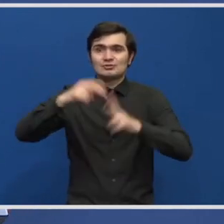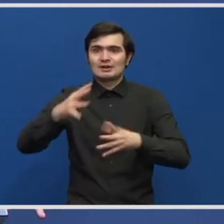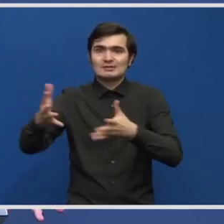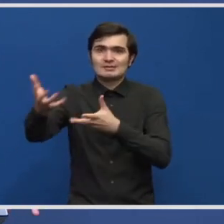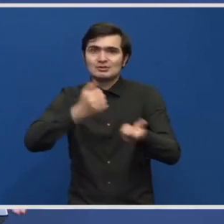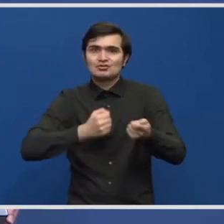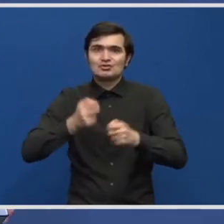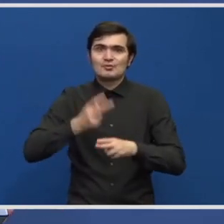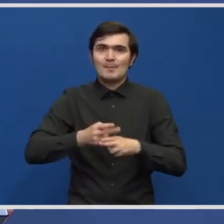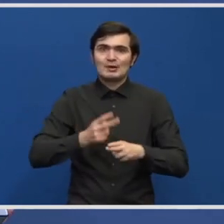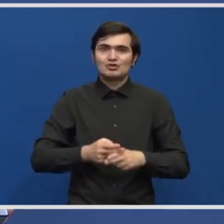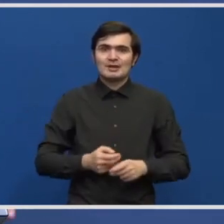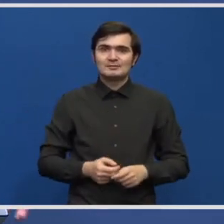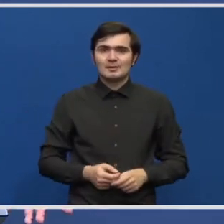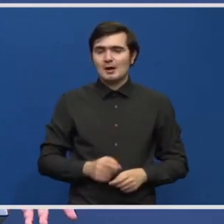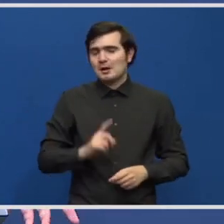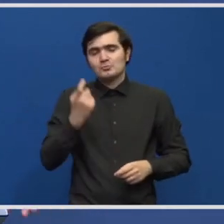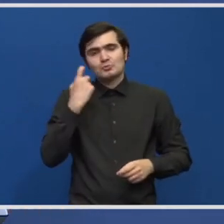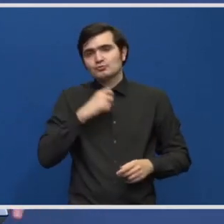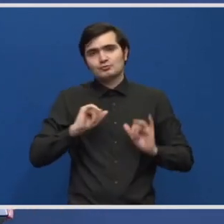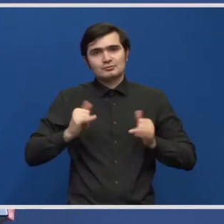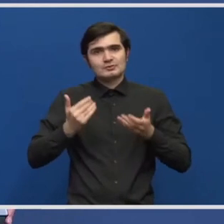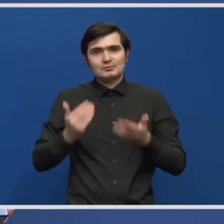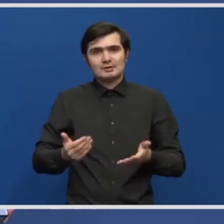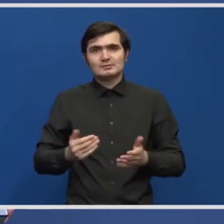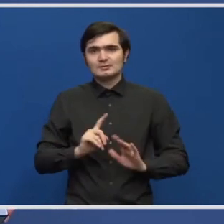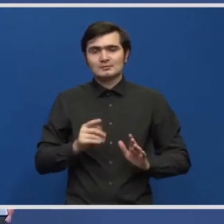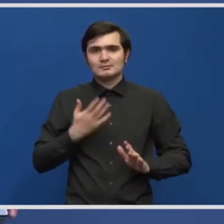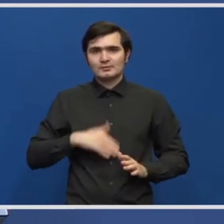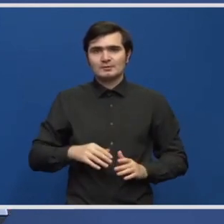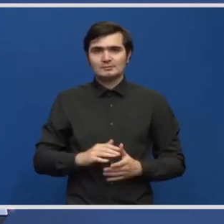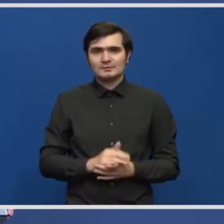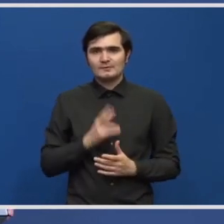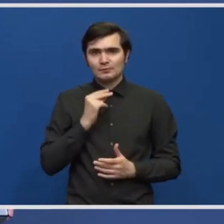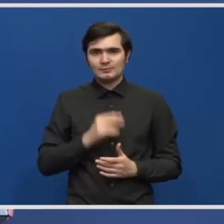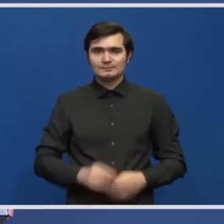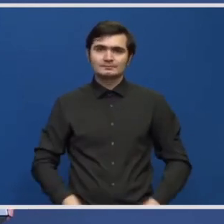Asta nu știe situația, deci nu pot scumpărți să sunt pe tărmul speculațiilor aici.